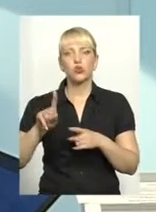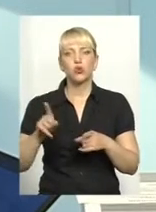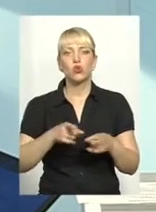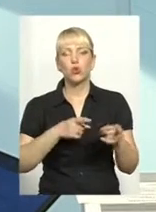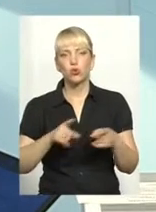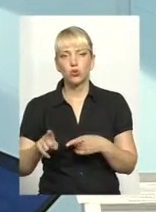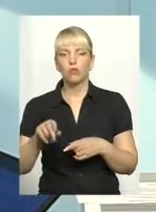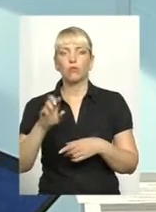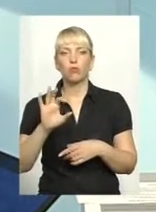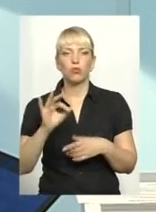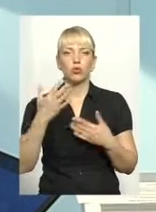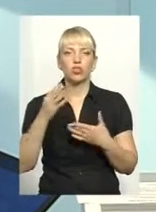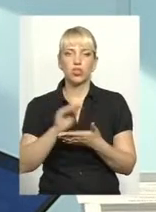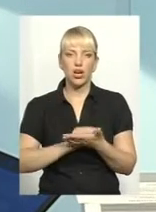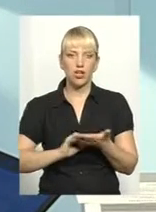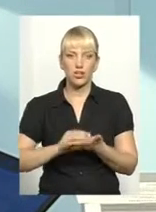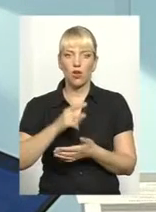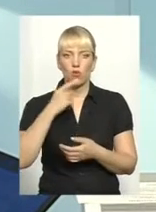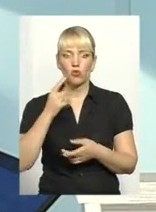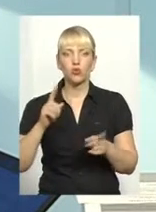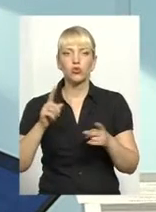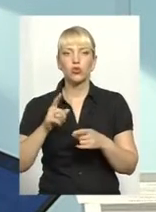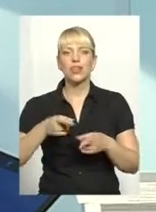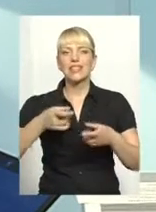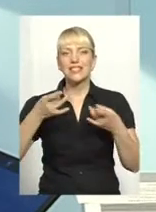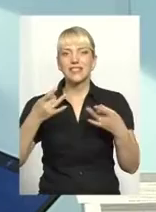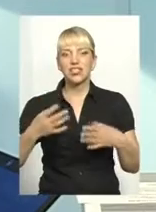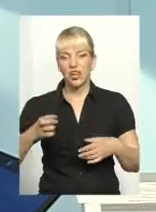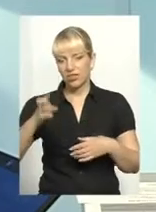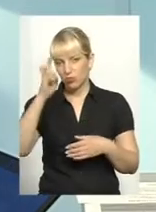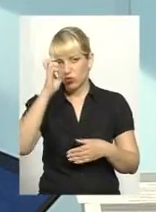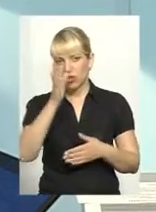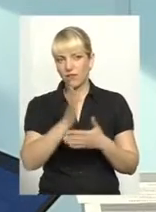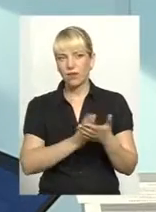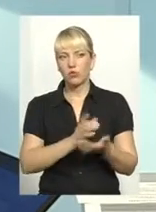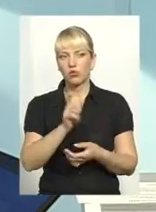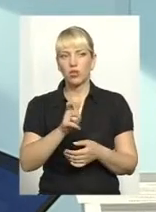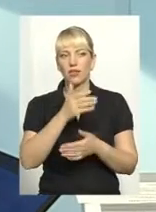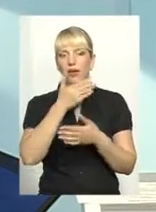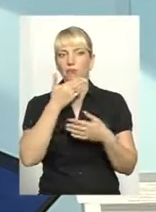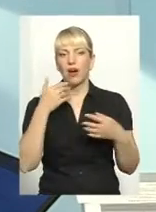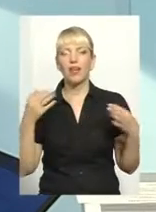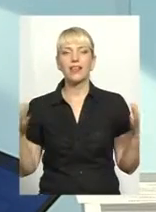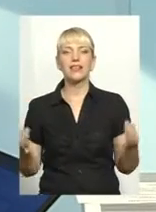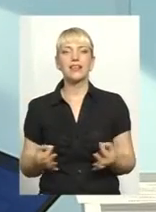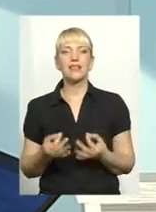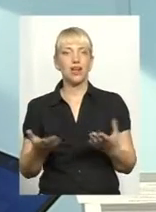тому що, ще раз наголошую, що звичайним державним службовцем немає ніяких